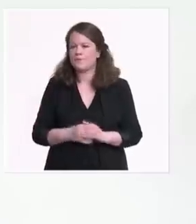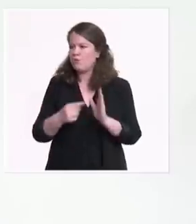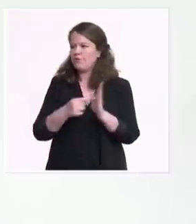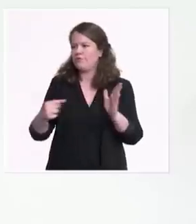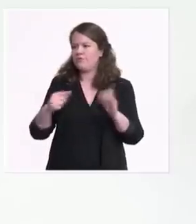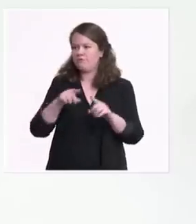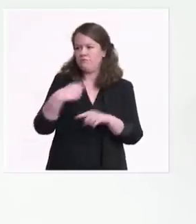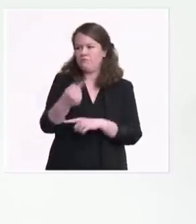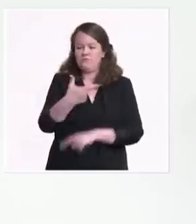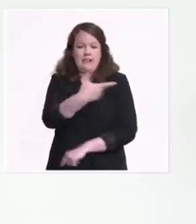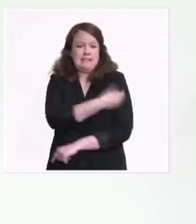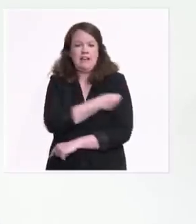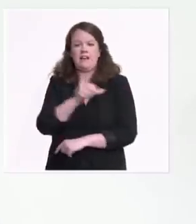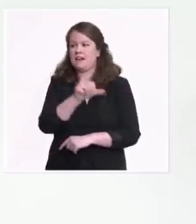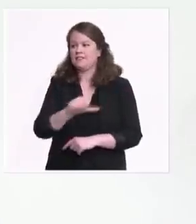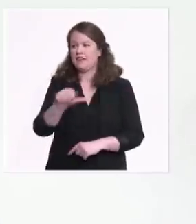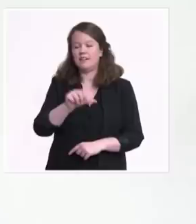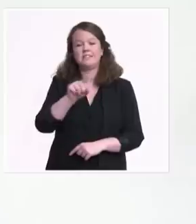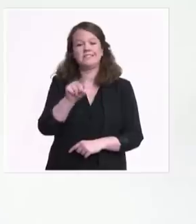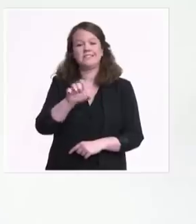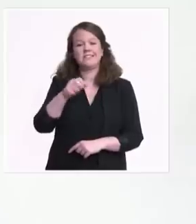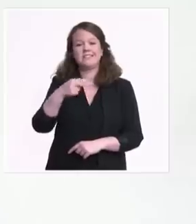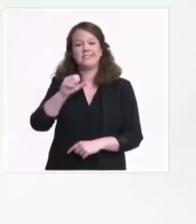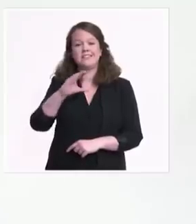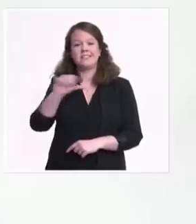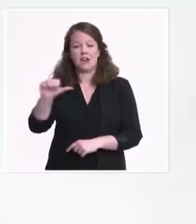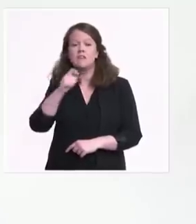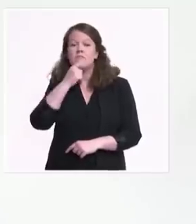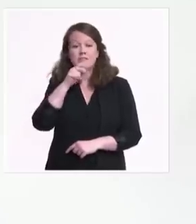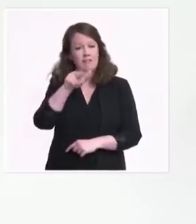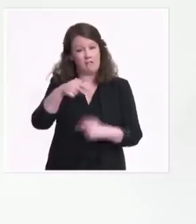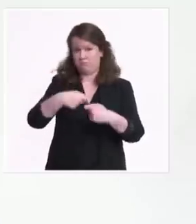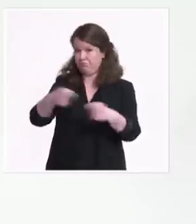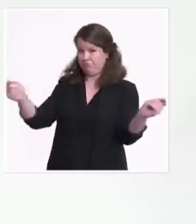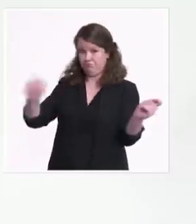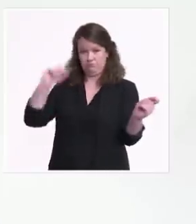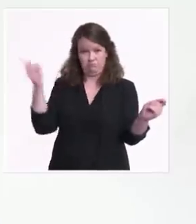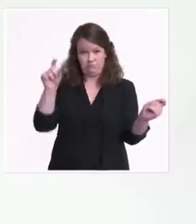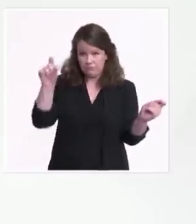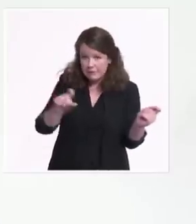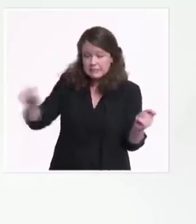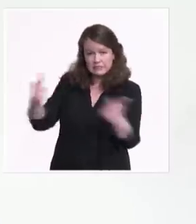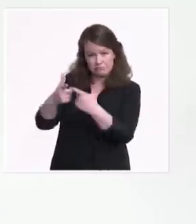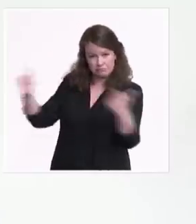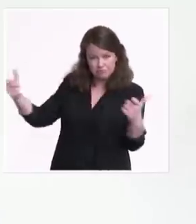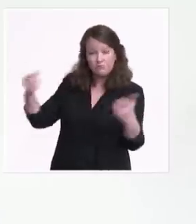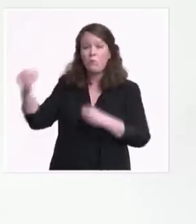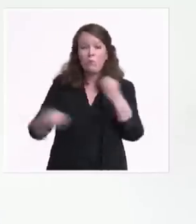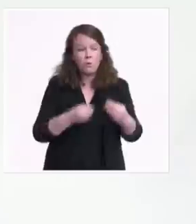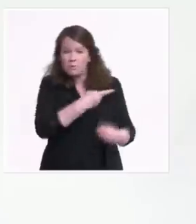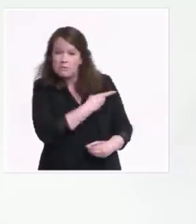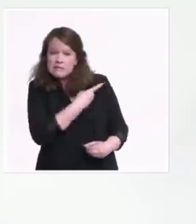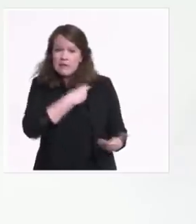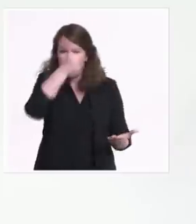cette fois-ci pour tous les Français entre 50 et 64 ans, ainsi que chez leurs médecins, infirmiers et tout autre professionnel de